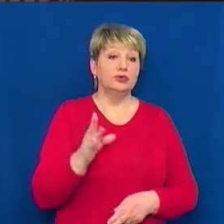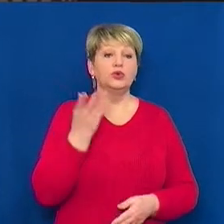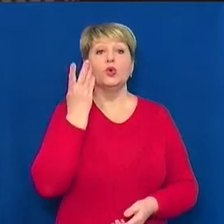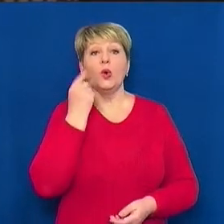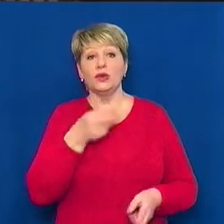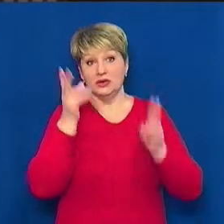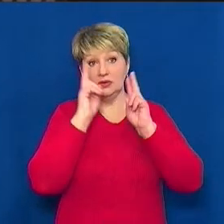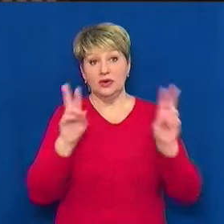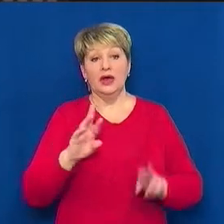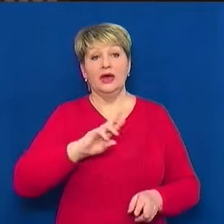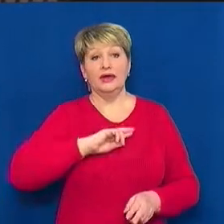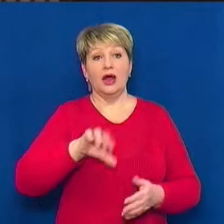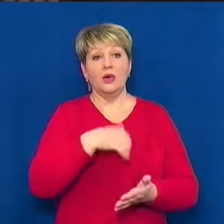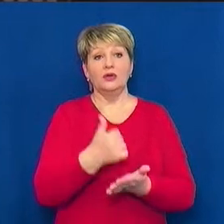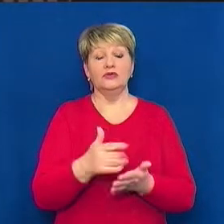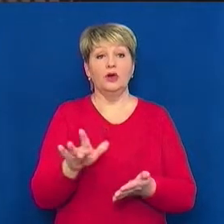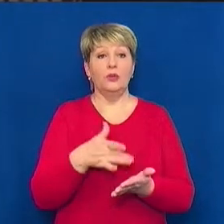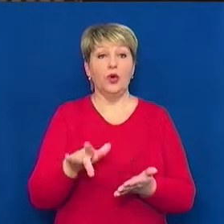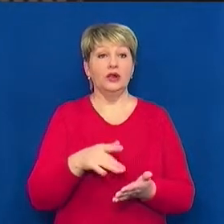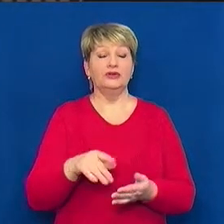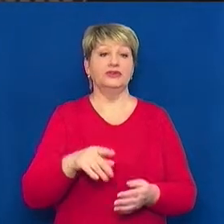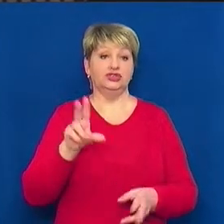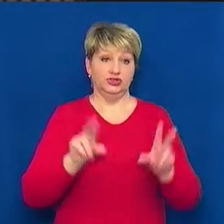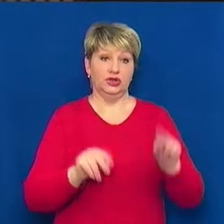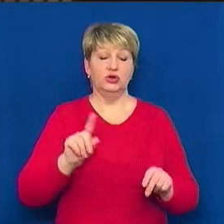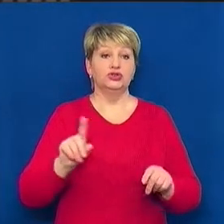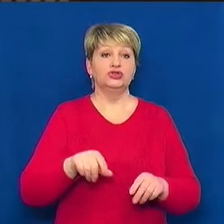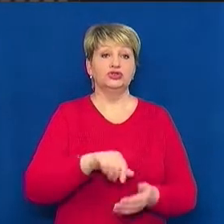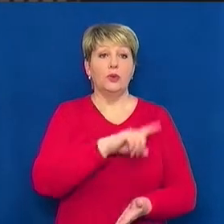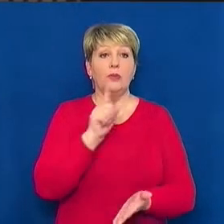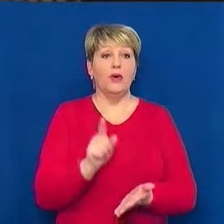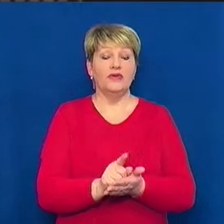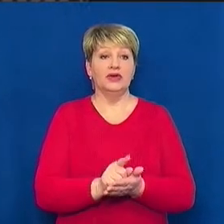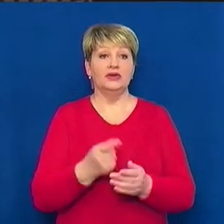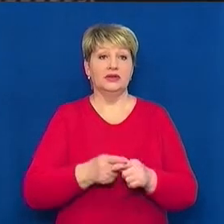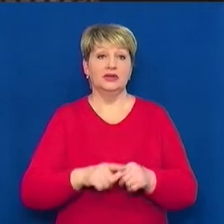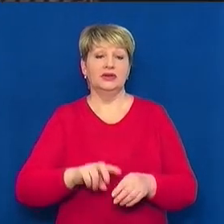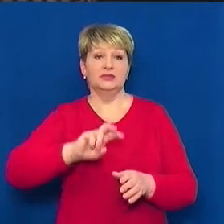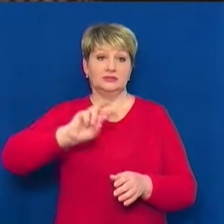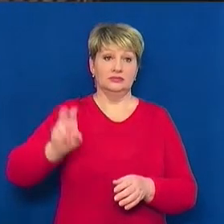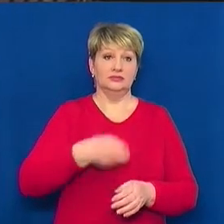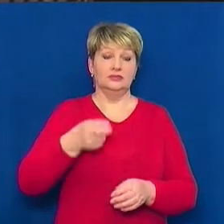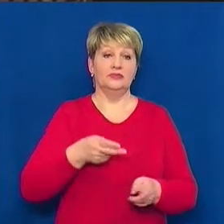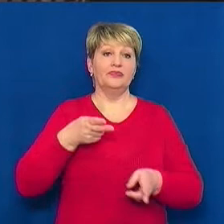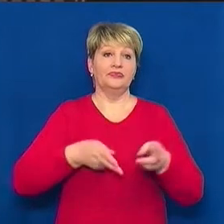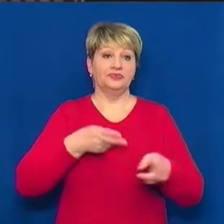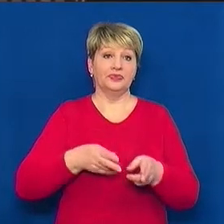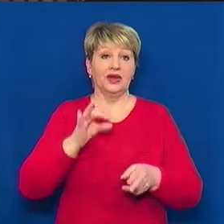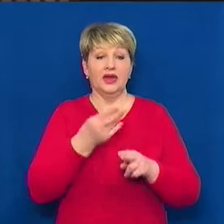рахую, що повинні з Укрзалізниці знімати з рахунків кошти і повертати на